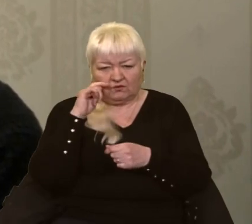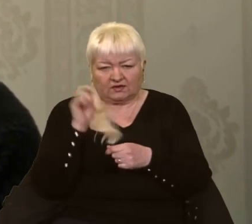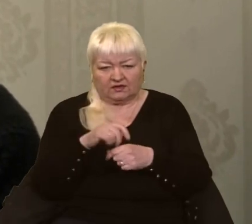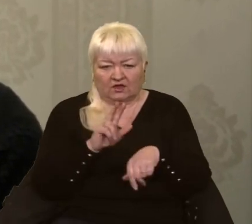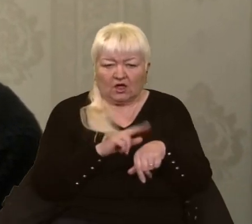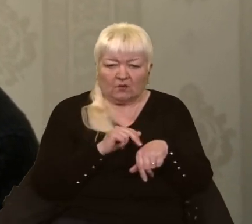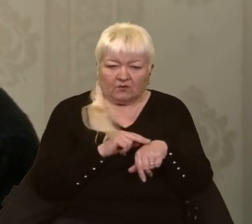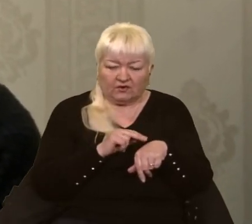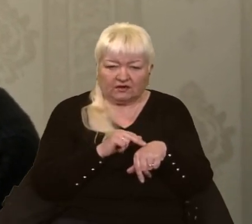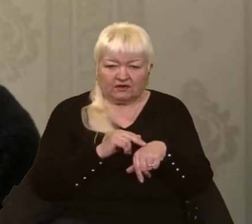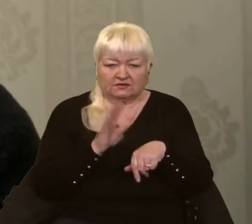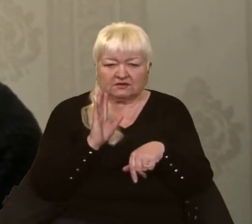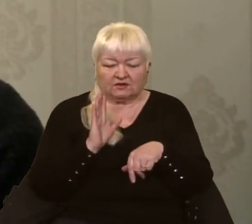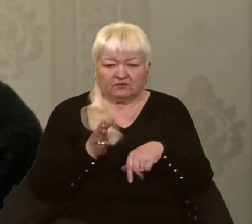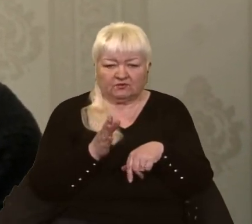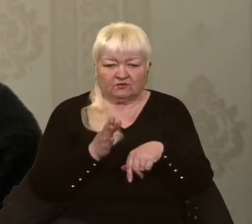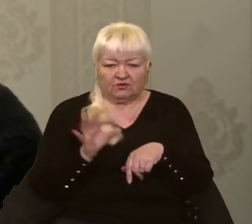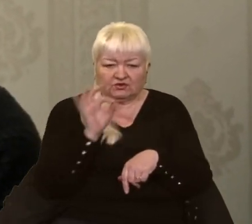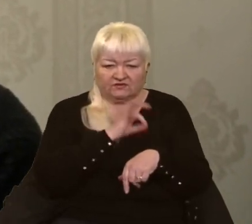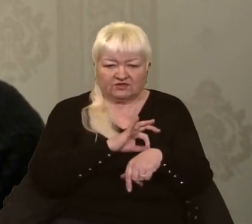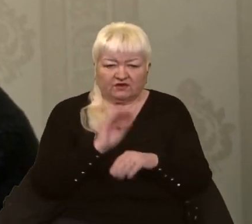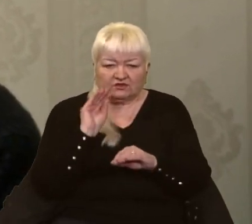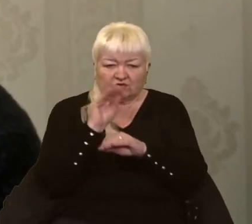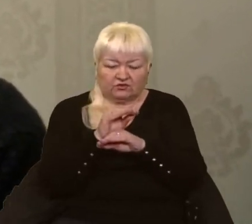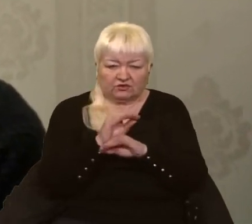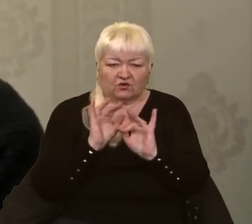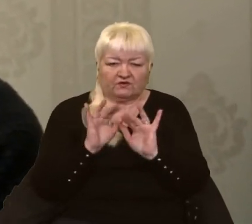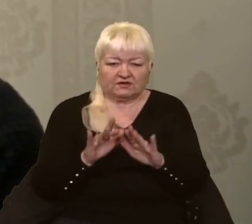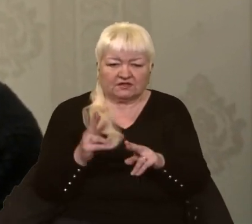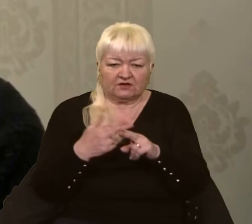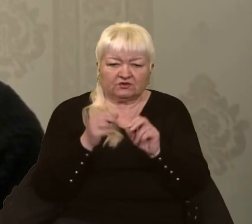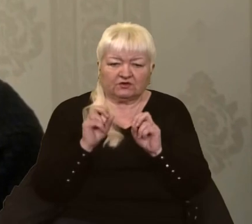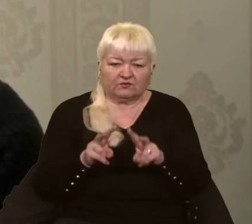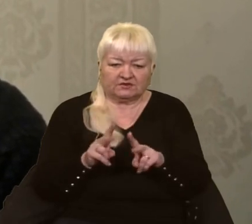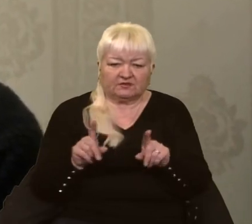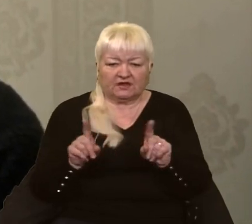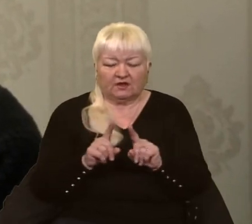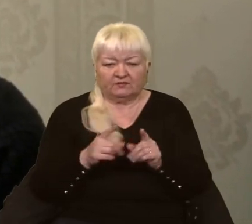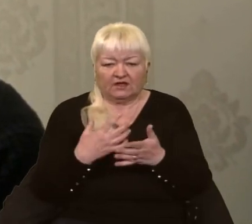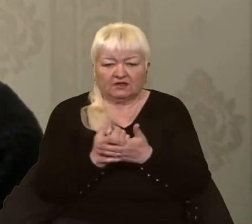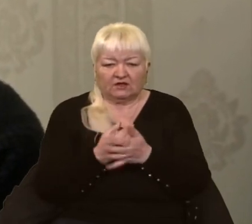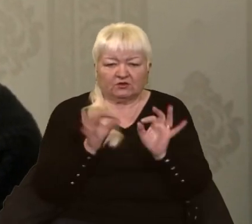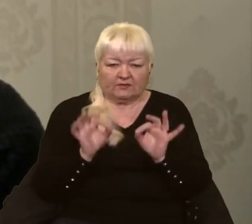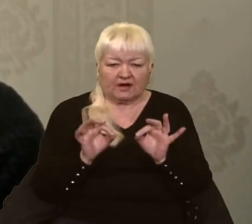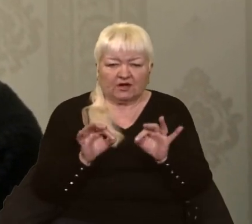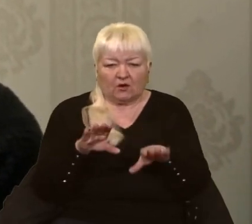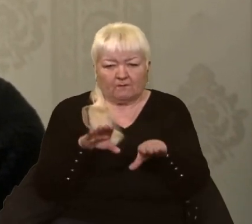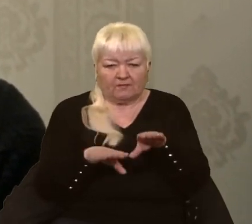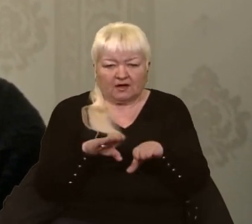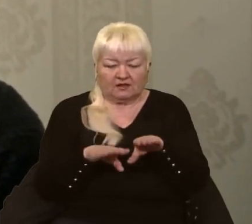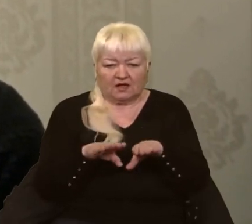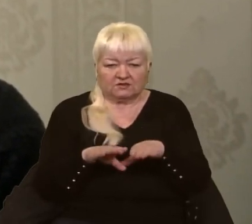поліція буде вживати додаткових заходів безпеки з точки зору знаходження правильного балансу між